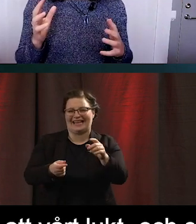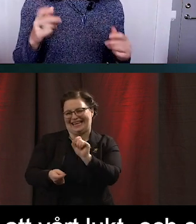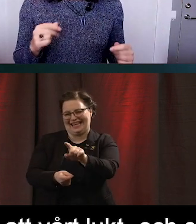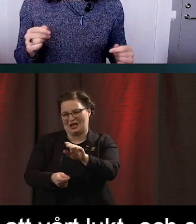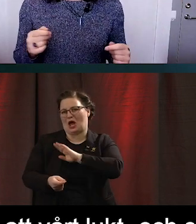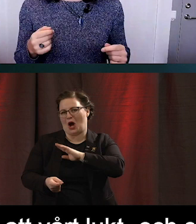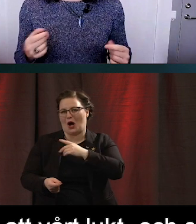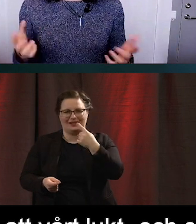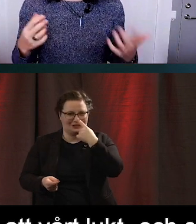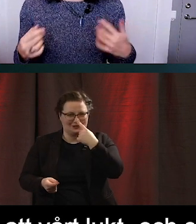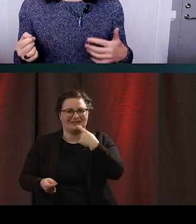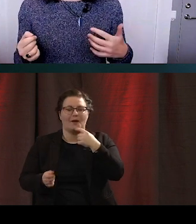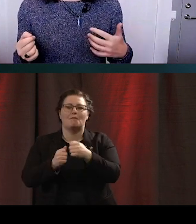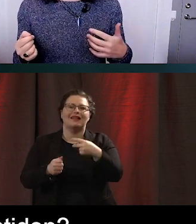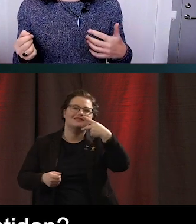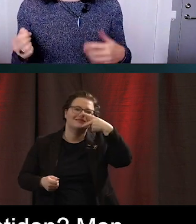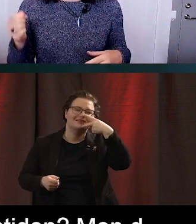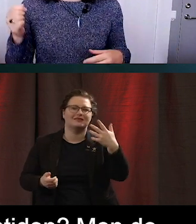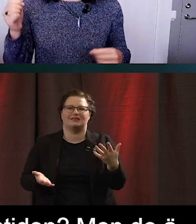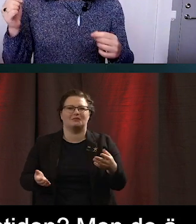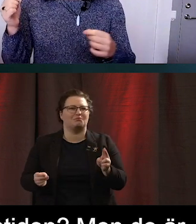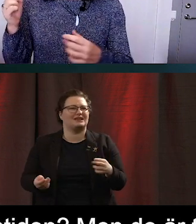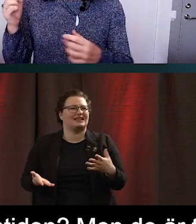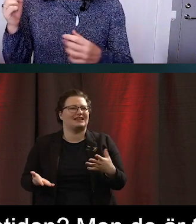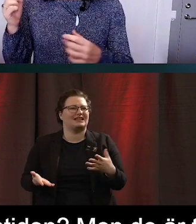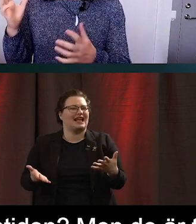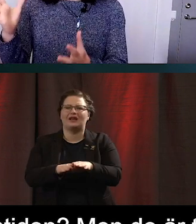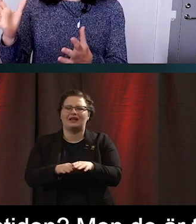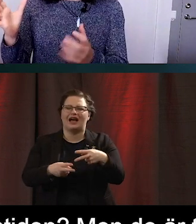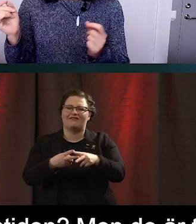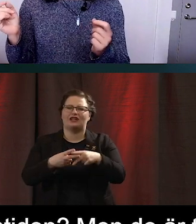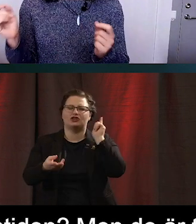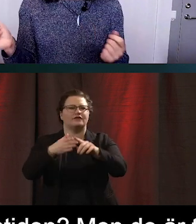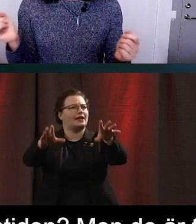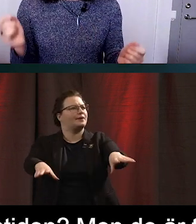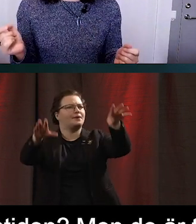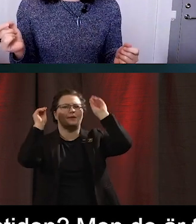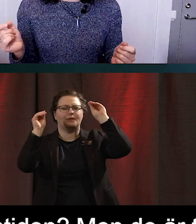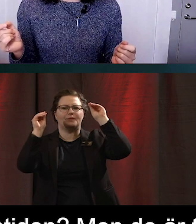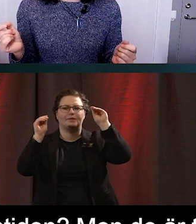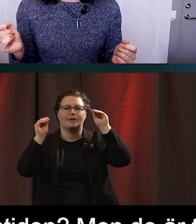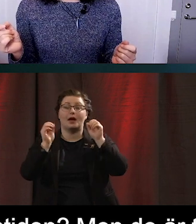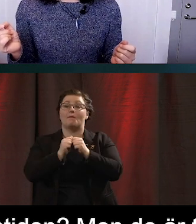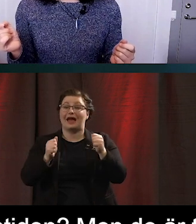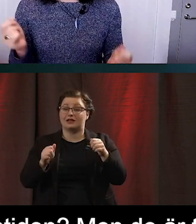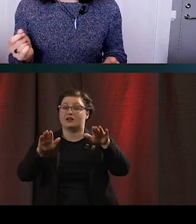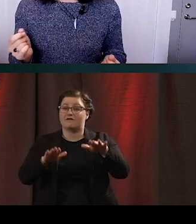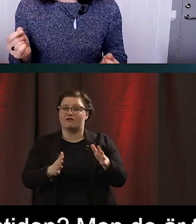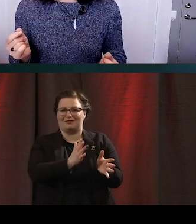väldigt trubbiga instrument för att uppfatta och tolka vår värld. Så det lämnar känslen. Och där finns det ju